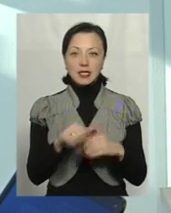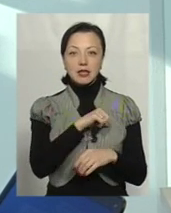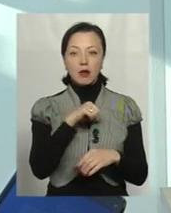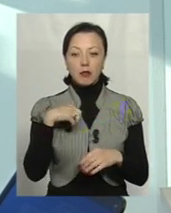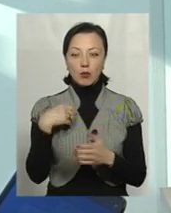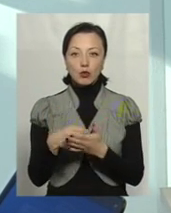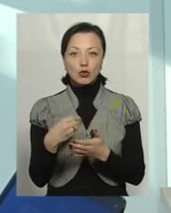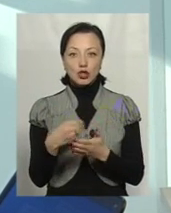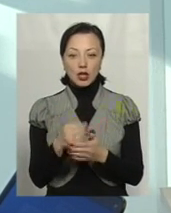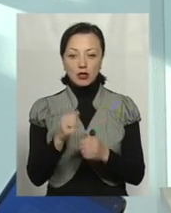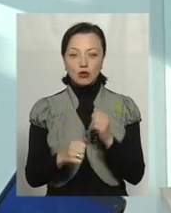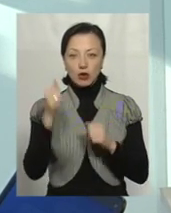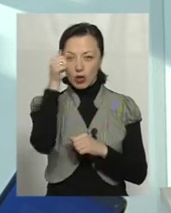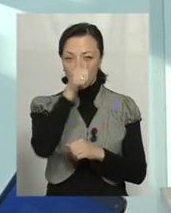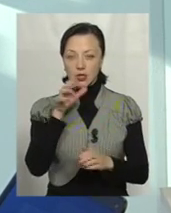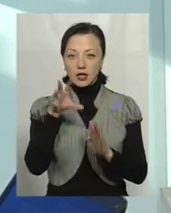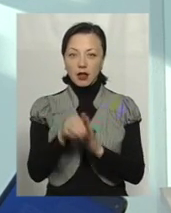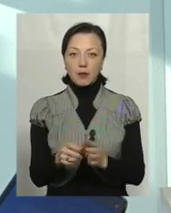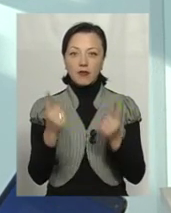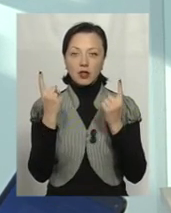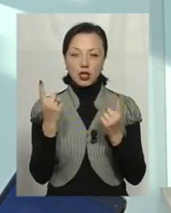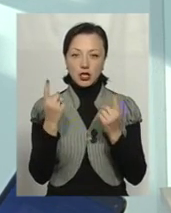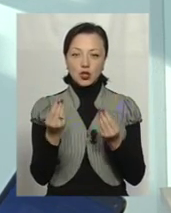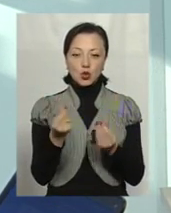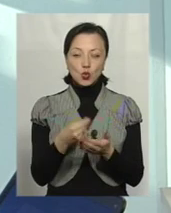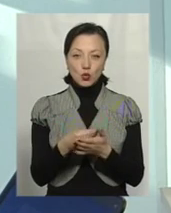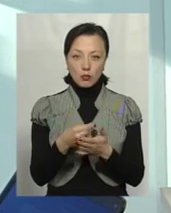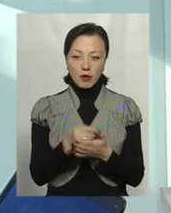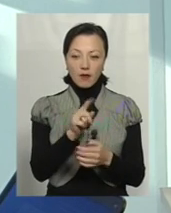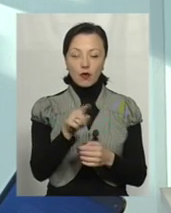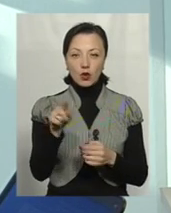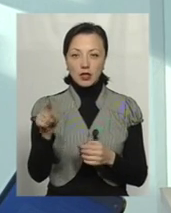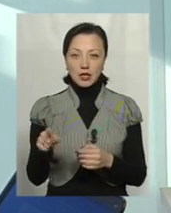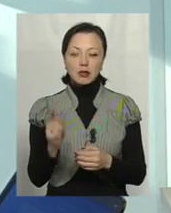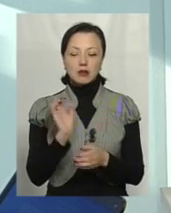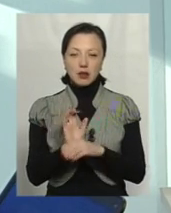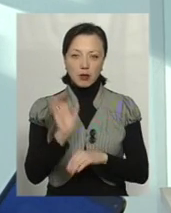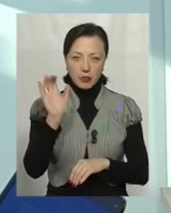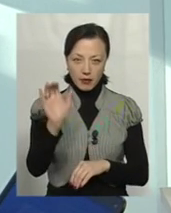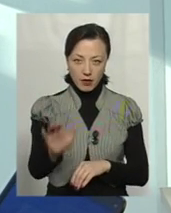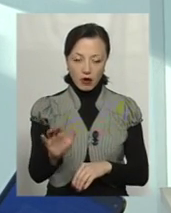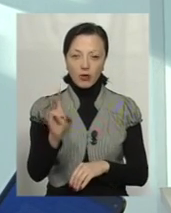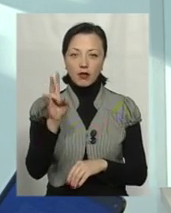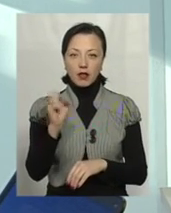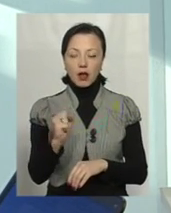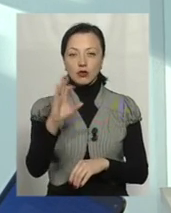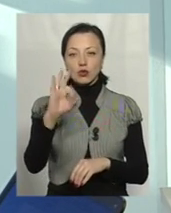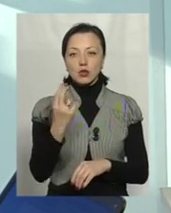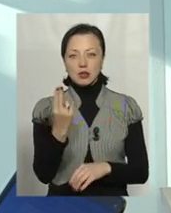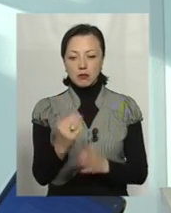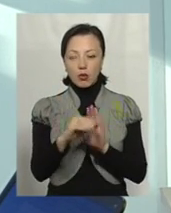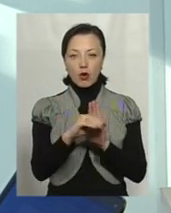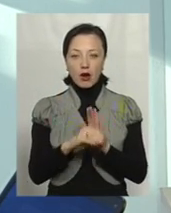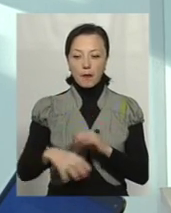бюджетах щорічних закладені величезні суми, які вони цілеспрямовані витрачають саме на соціальні